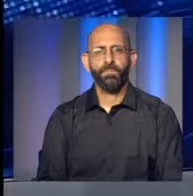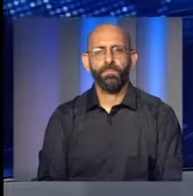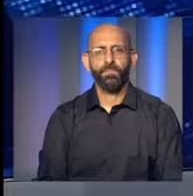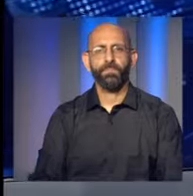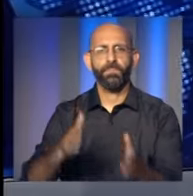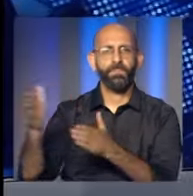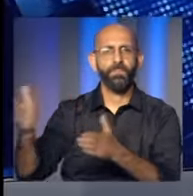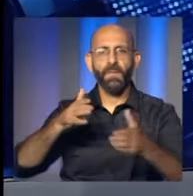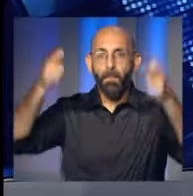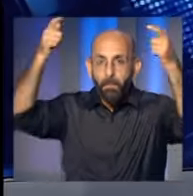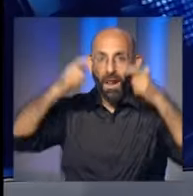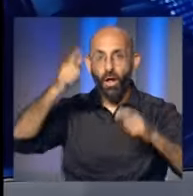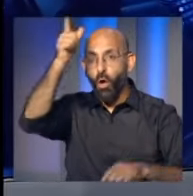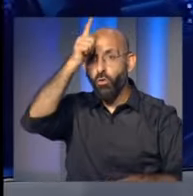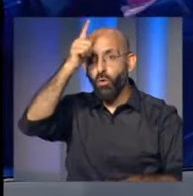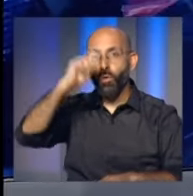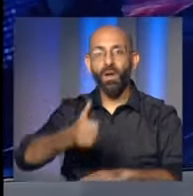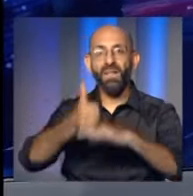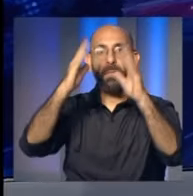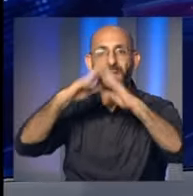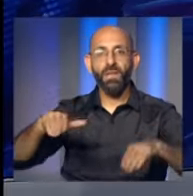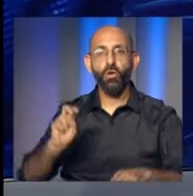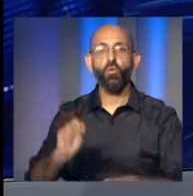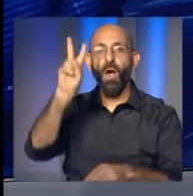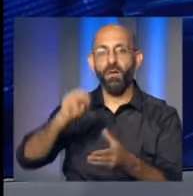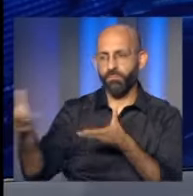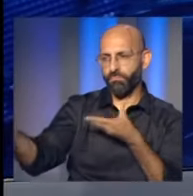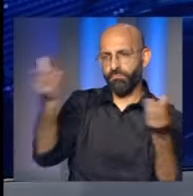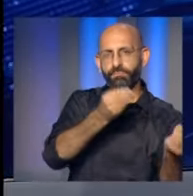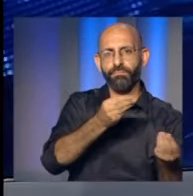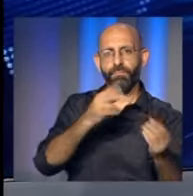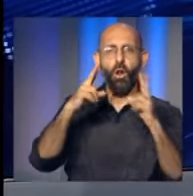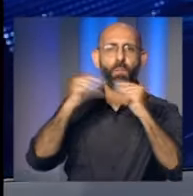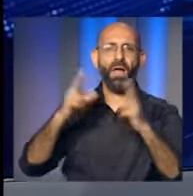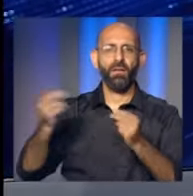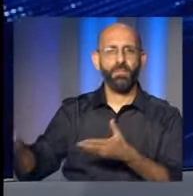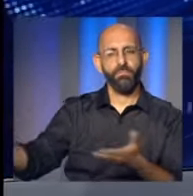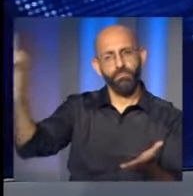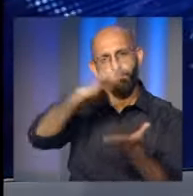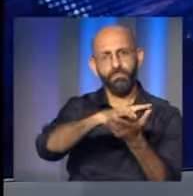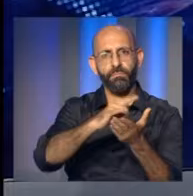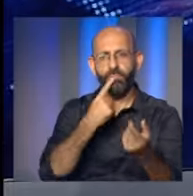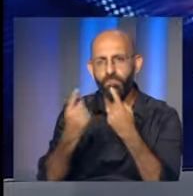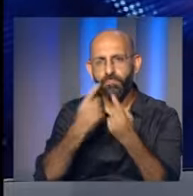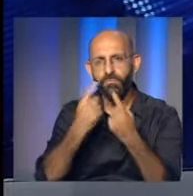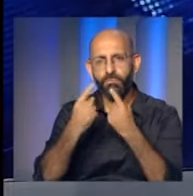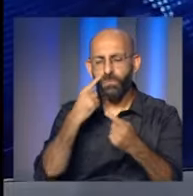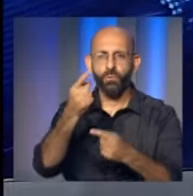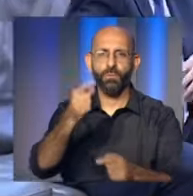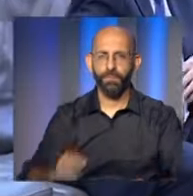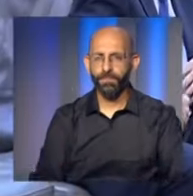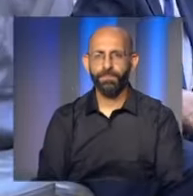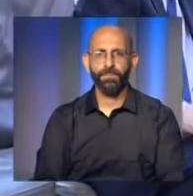رئيس الحكومة يطلق دعوة من ملك الأردن والرئيس المصري والأمم المتحدة للمشاركة بمؤتمر يخص غزة